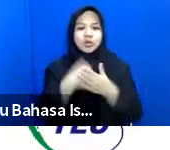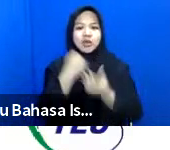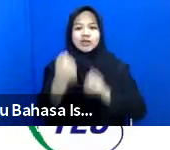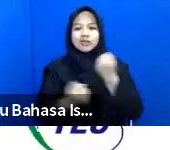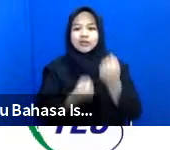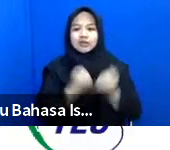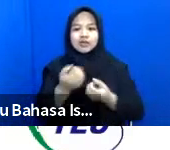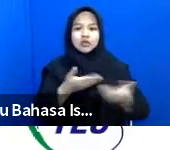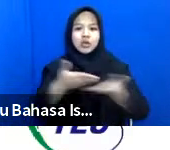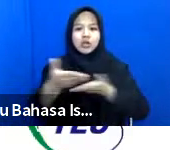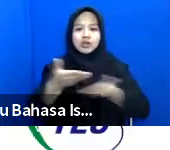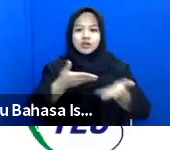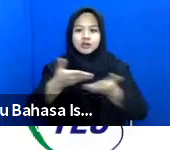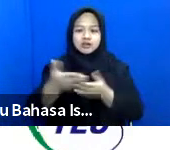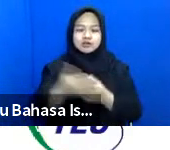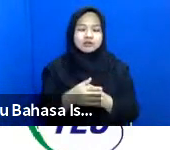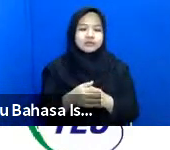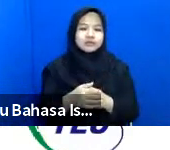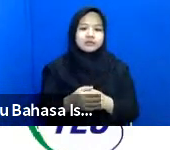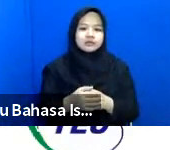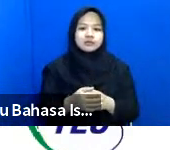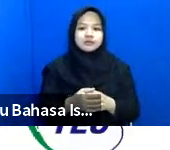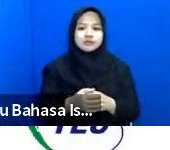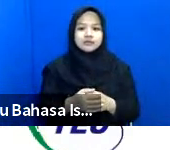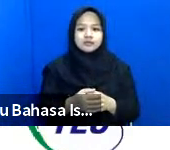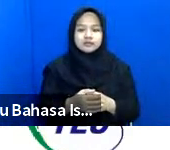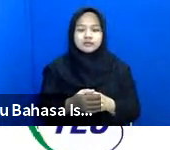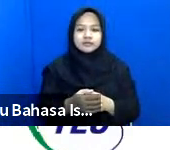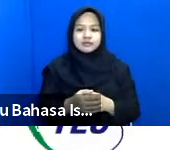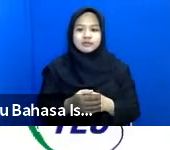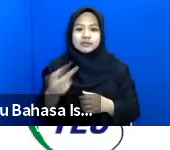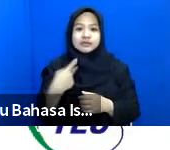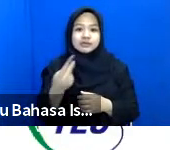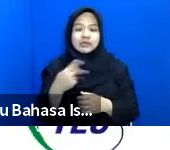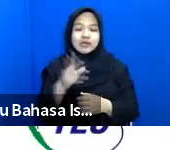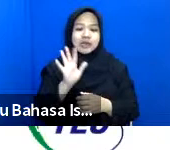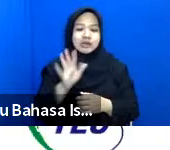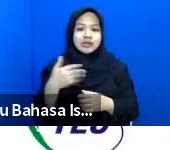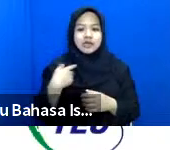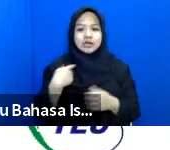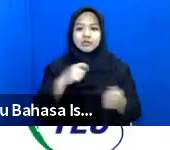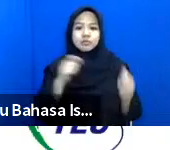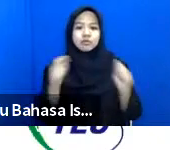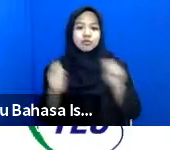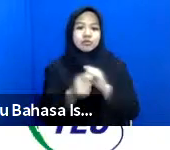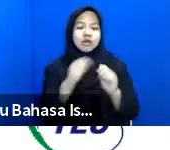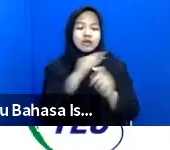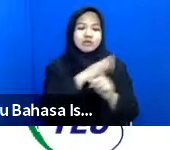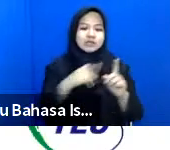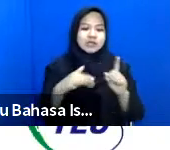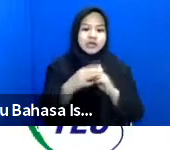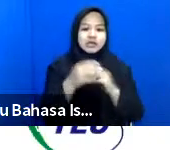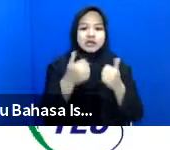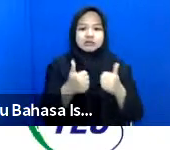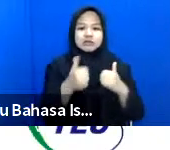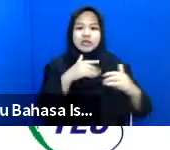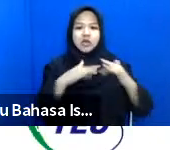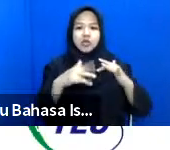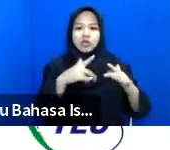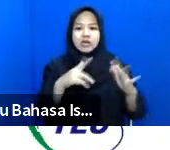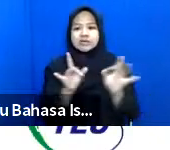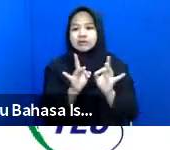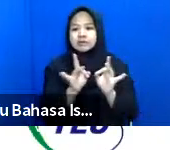layanan jadi kita memang nantinya ada perubahan di masyarakat yang bisa mengakomodasi